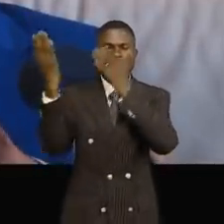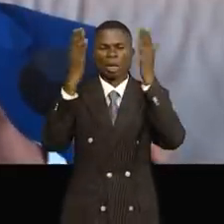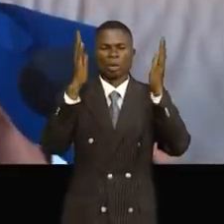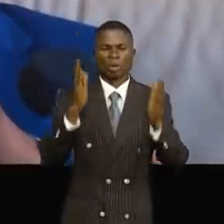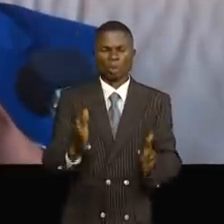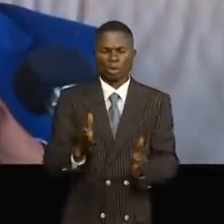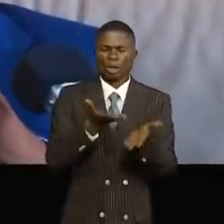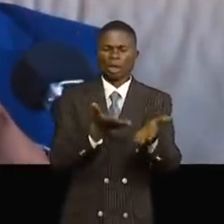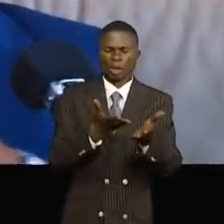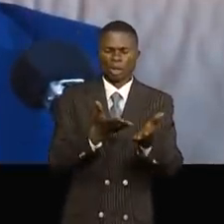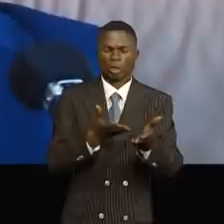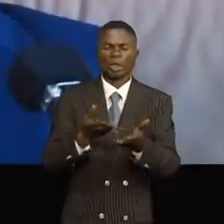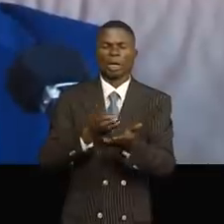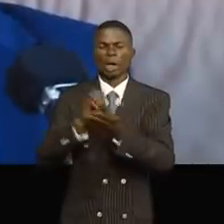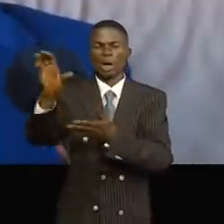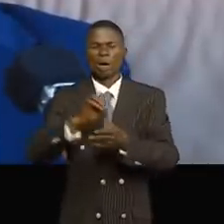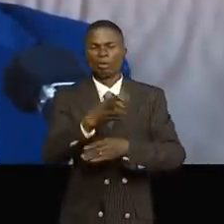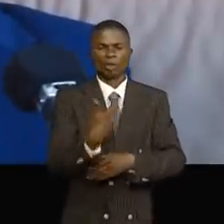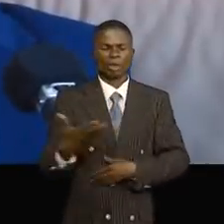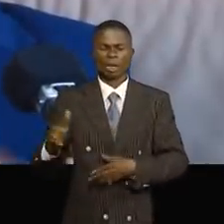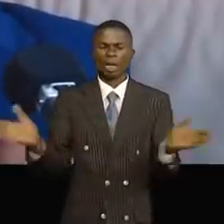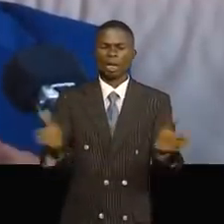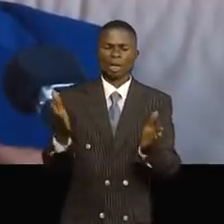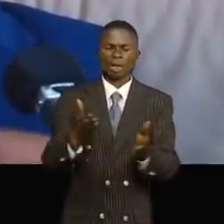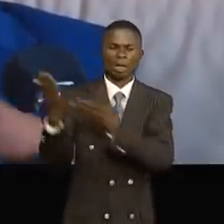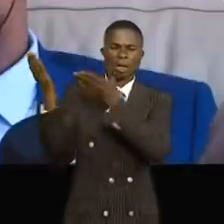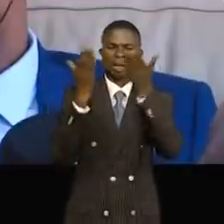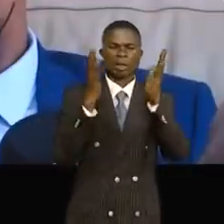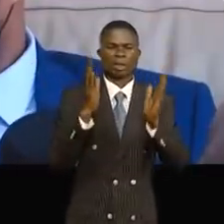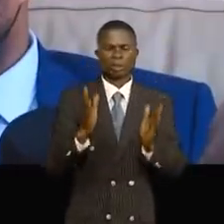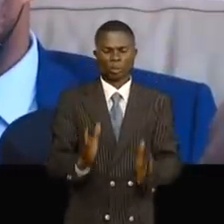faciliter le mouvement du fret et encourager les transporteurs.